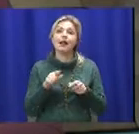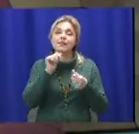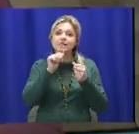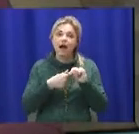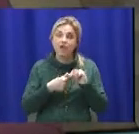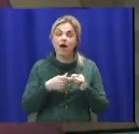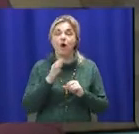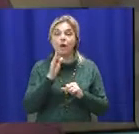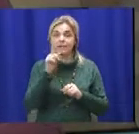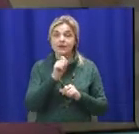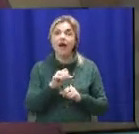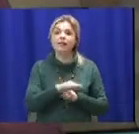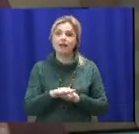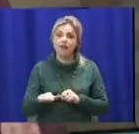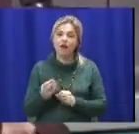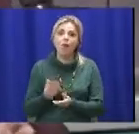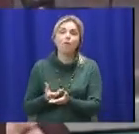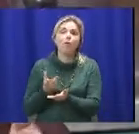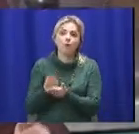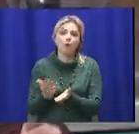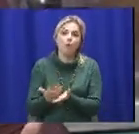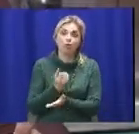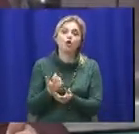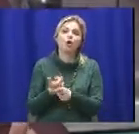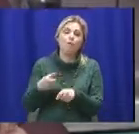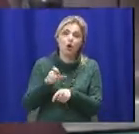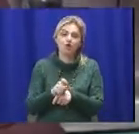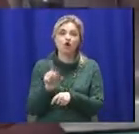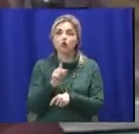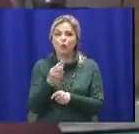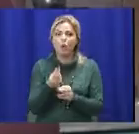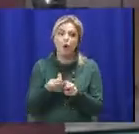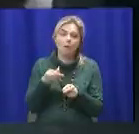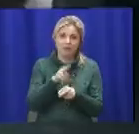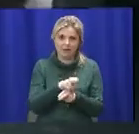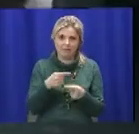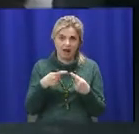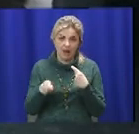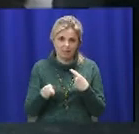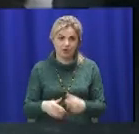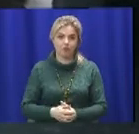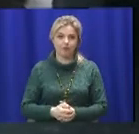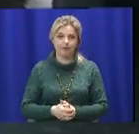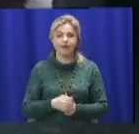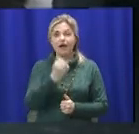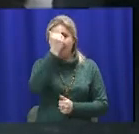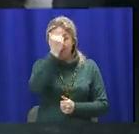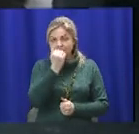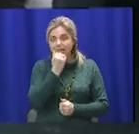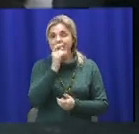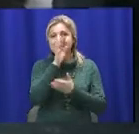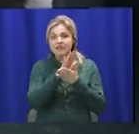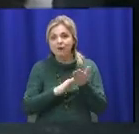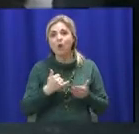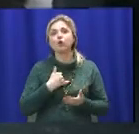за діток він получить більше, ну, щоб компенсувати йому разницю. Різницю. Дякую. Вибачте, будь ласка, у нас ще